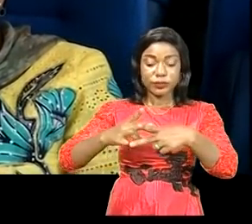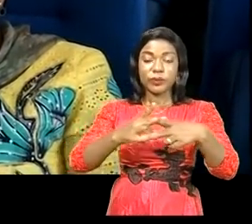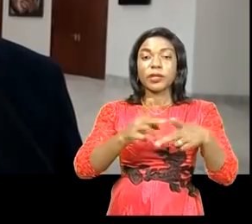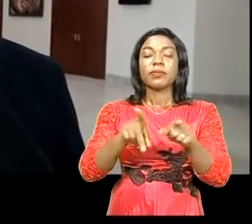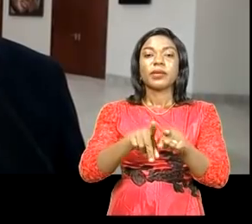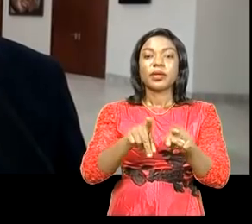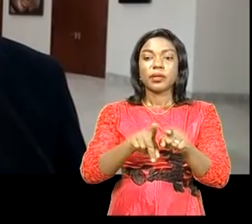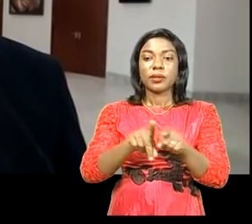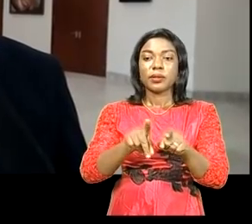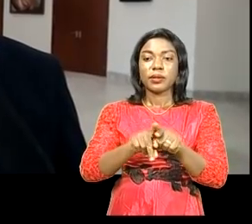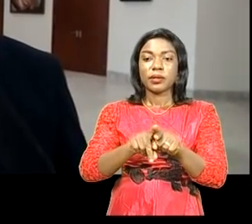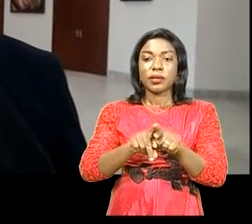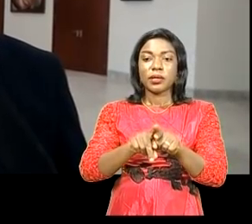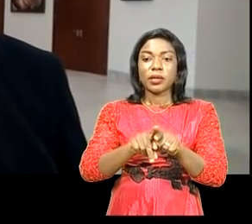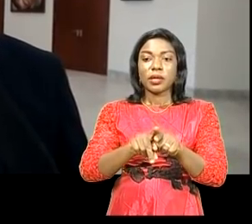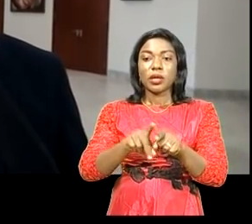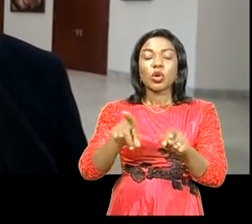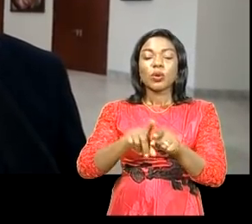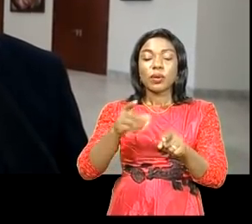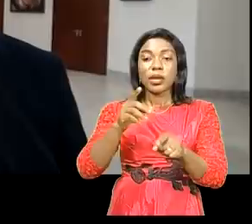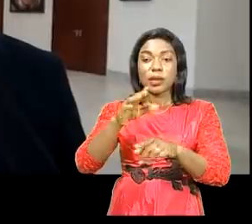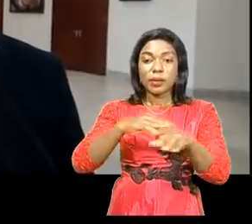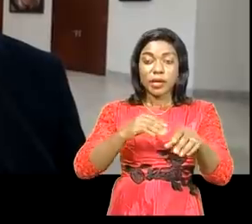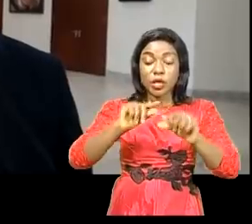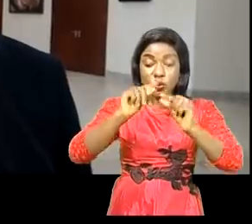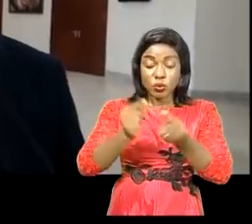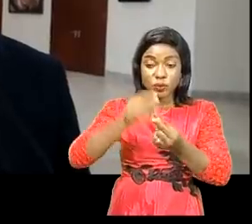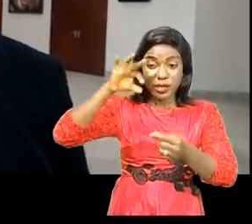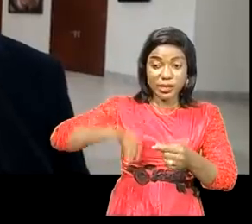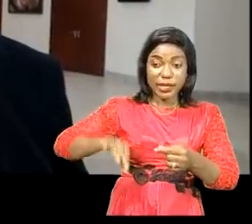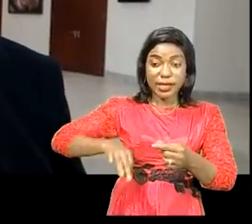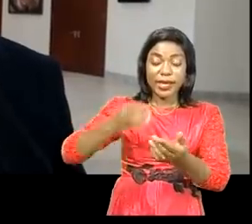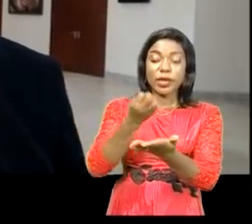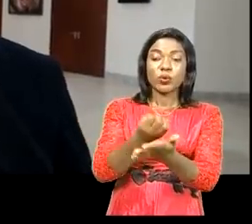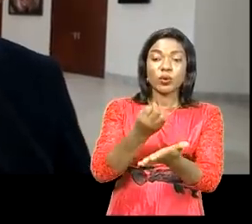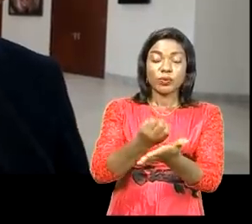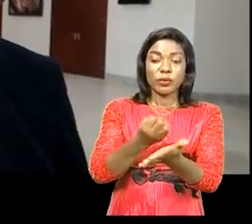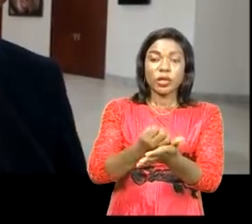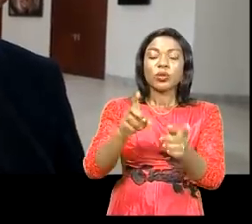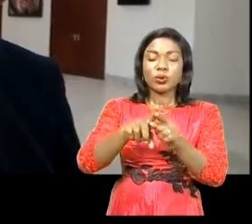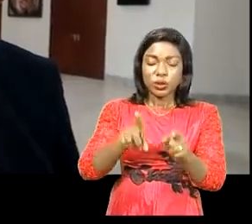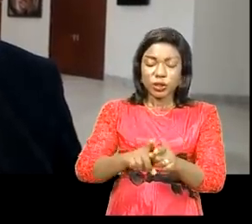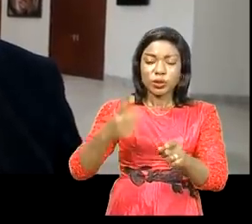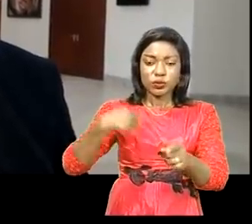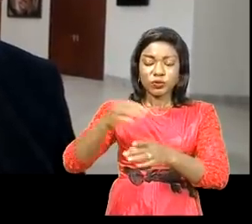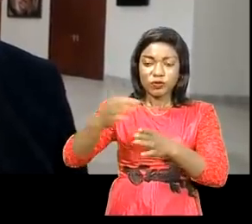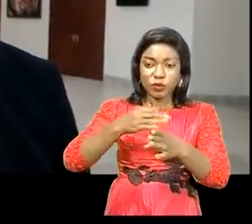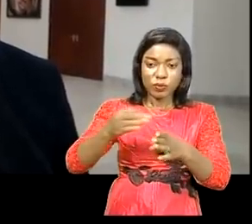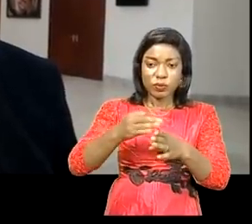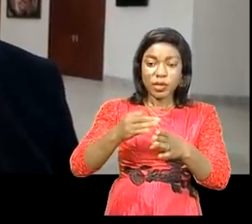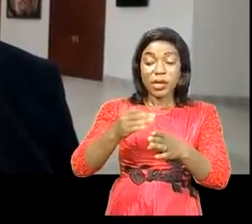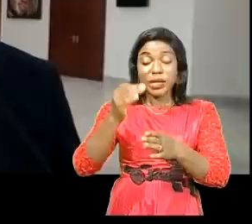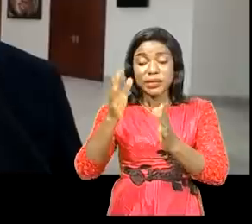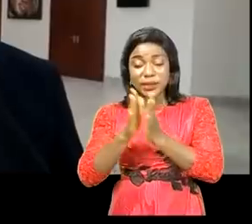même ce que nous appelons les GIE, les groupes d'intérêts économiques. Nous formons des groupes allant de 10 ou 20 personnes.